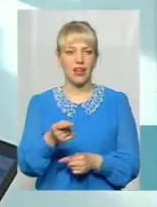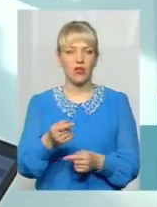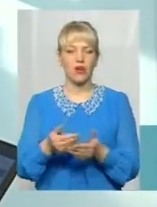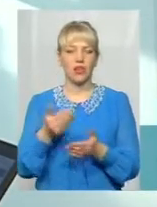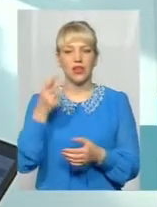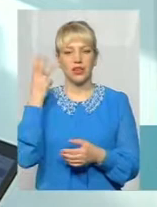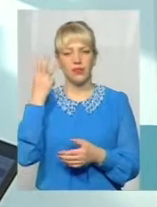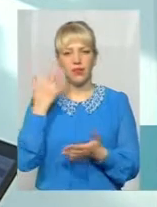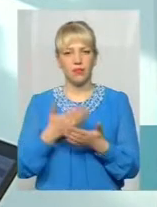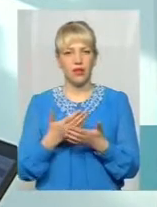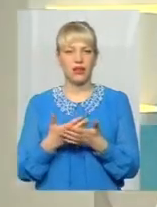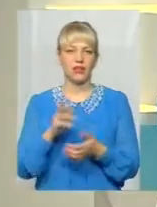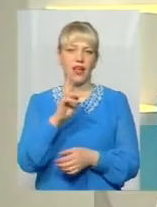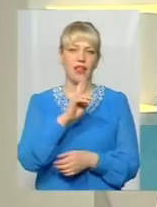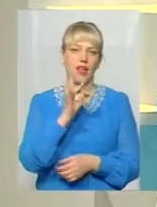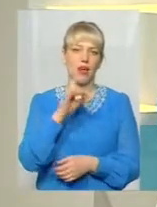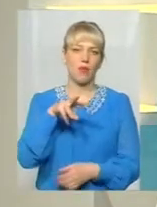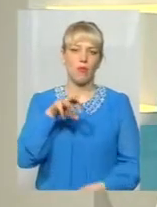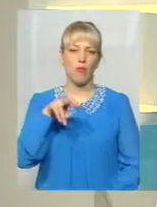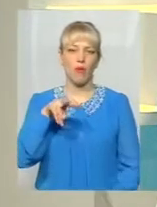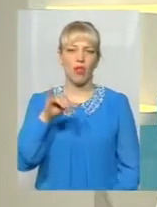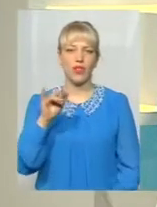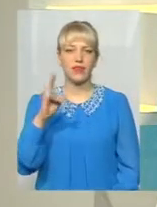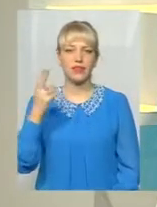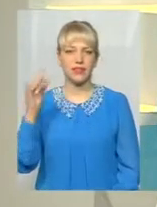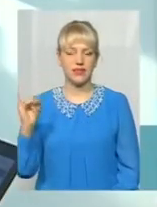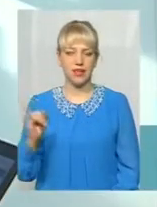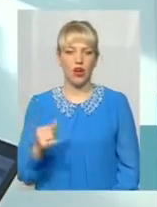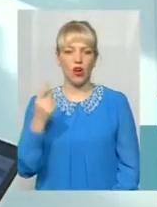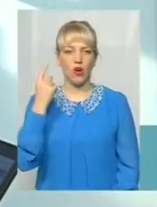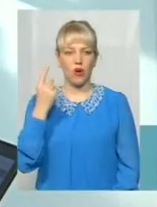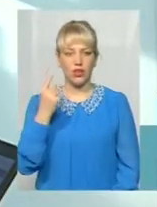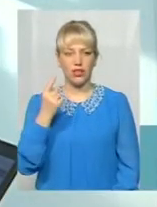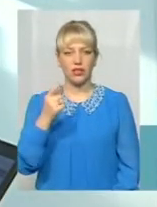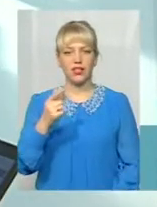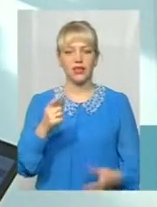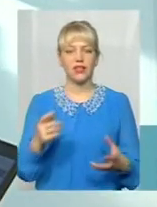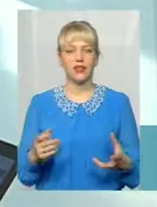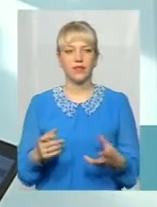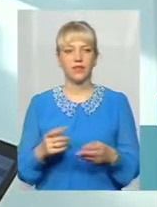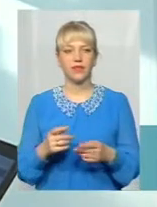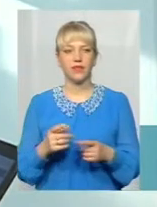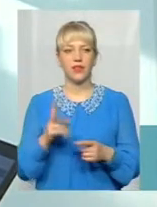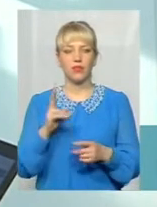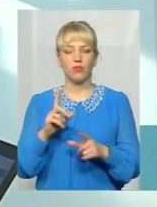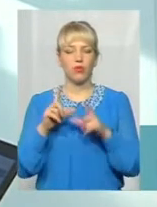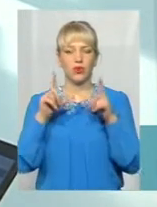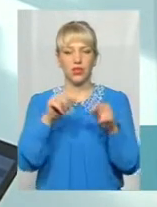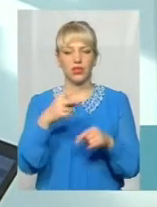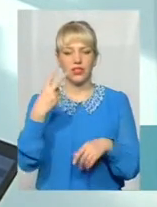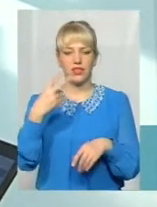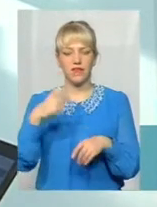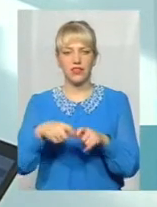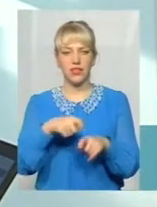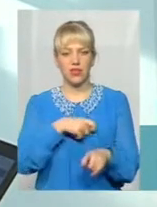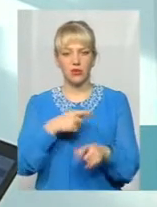візьмемо, наприклад, у Ярмолинці. Один розрахунок Державної пожежно-рятувальної служби, який поїде за 20 км чи за